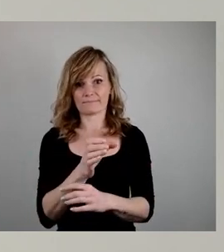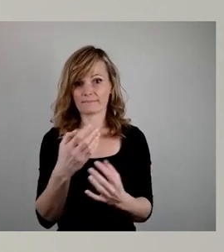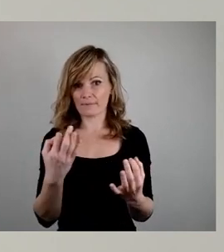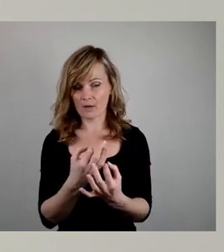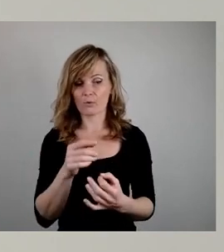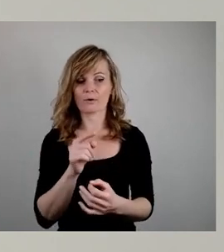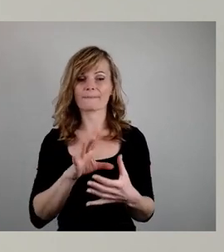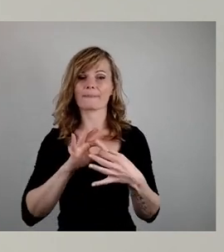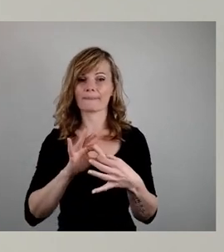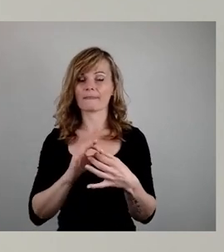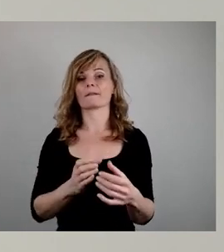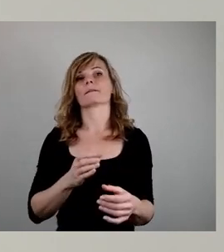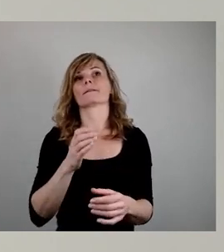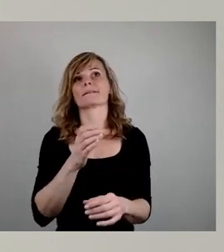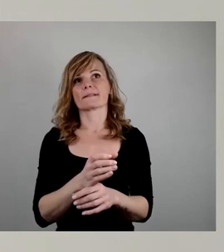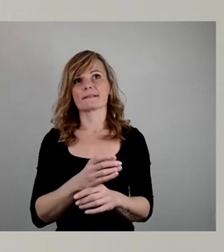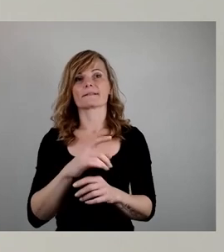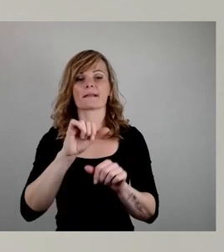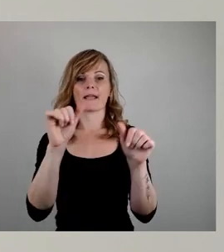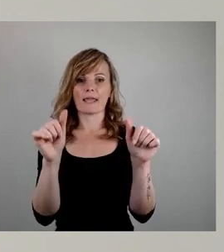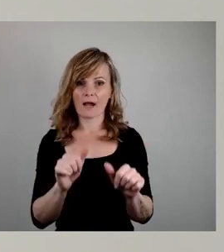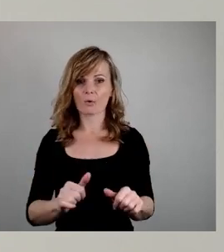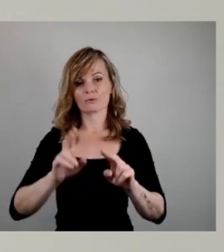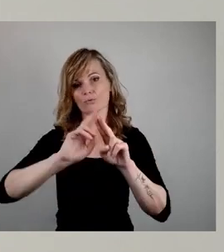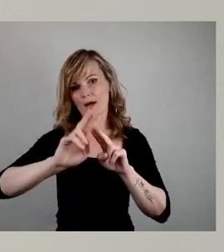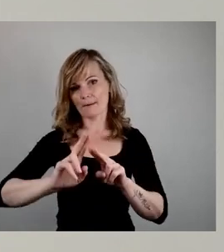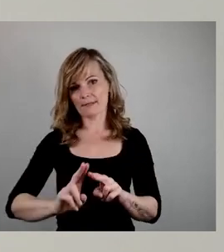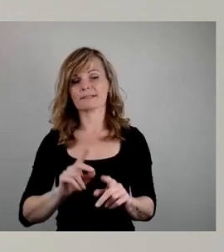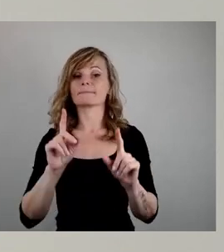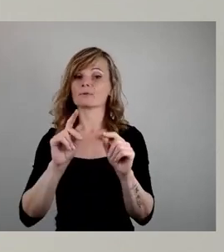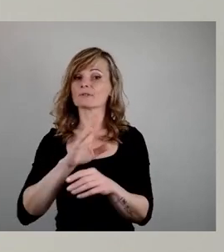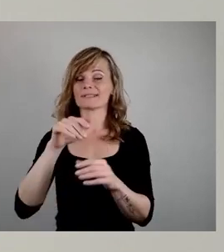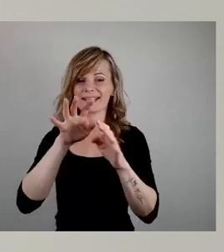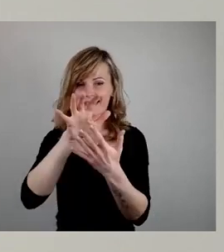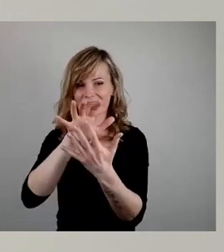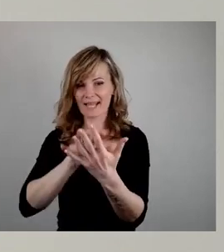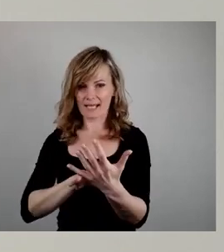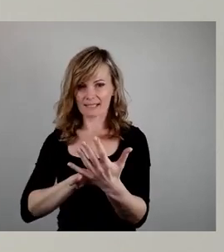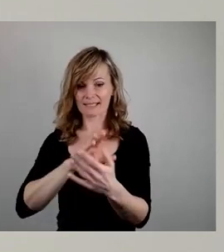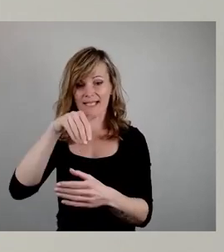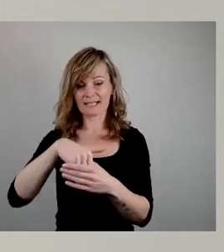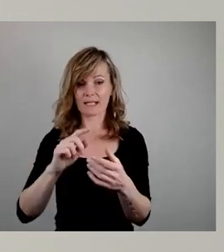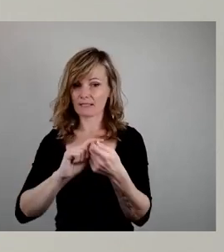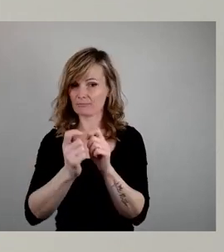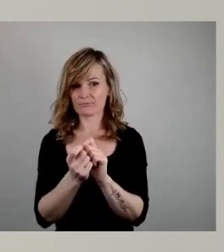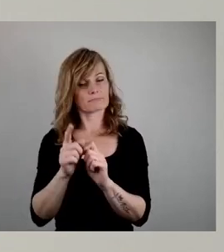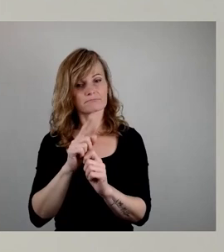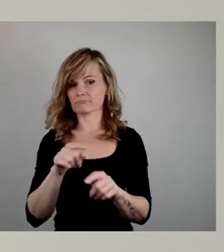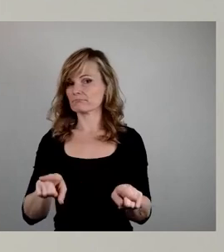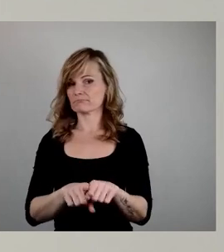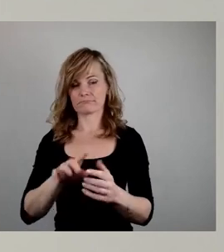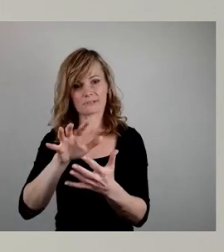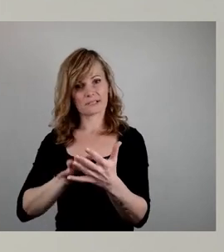das Layout überarbeitet, es wurde also keine inhaltliche Veränderung des Textes vorgenommen. Man hat das Logo der Landeshauptstadt